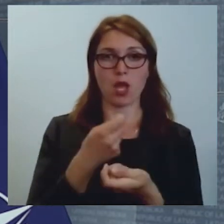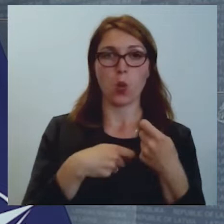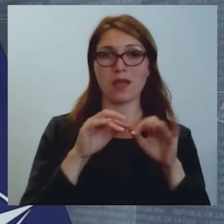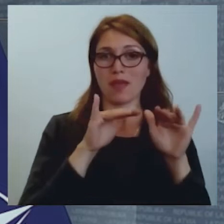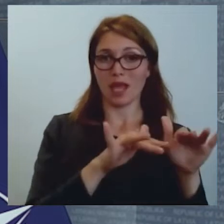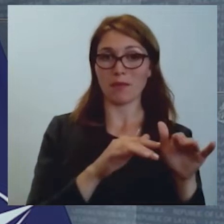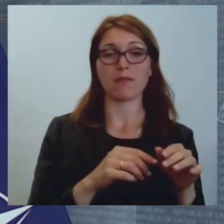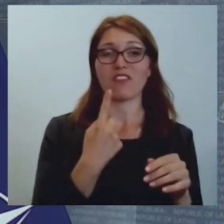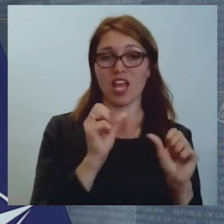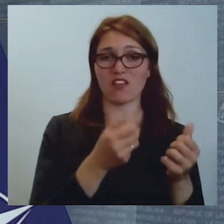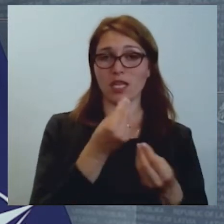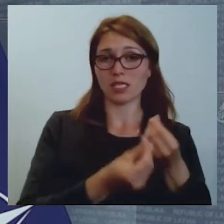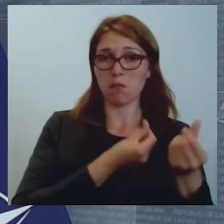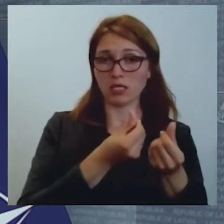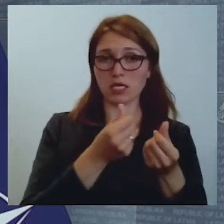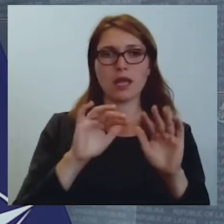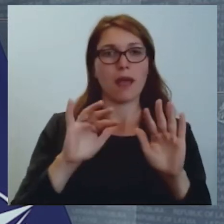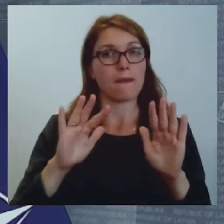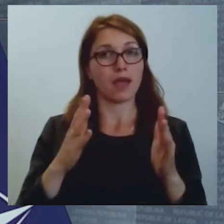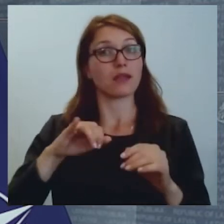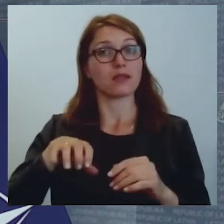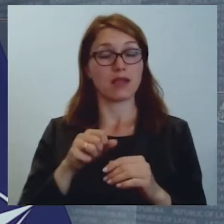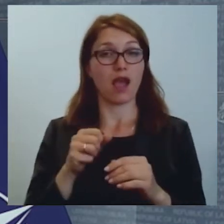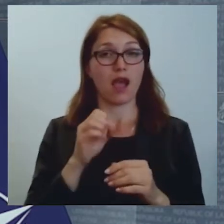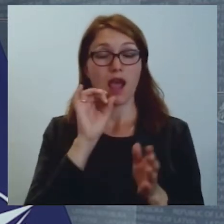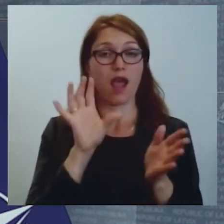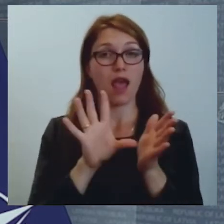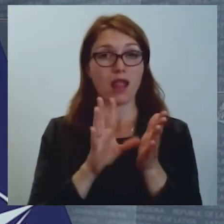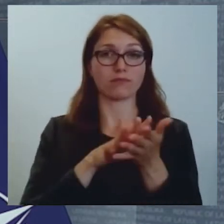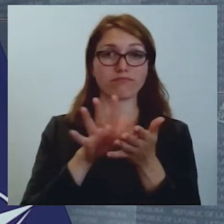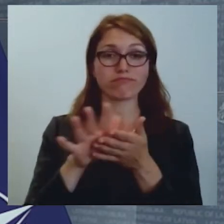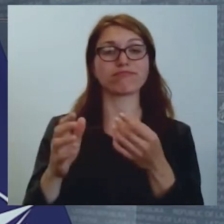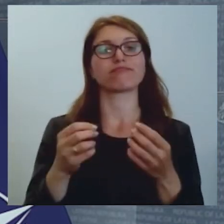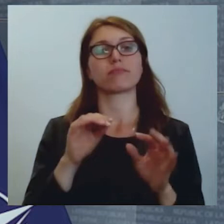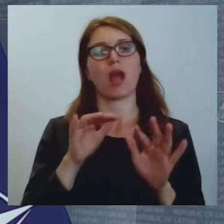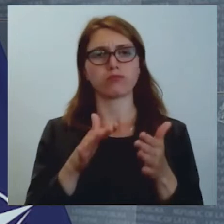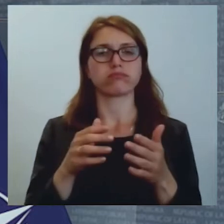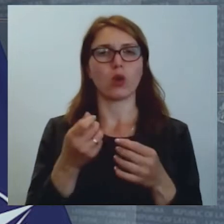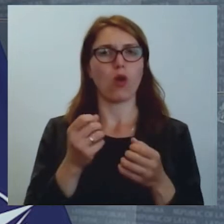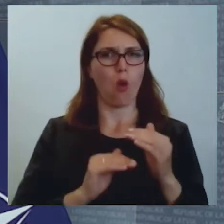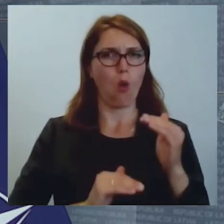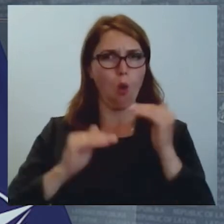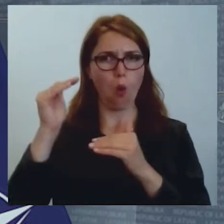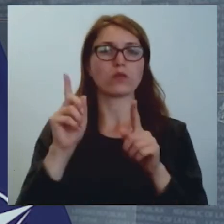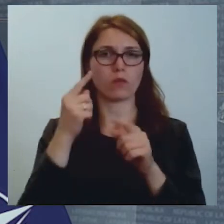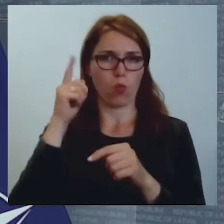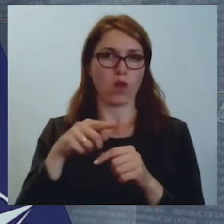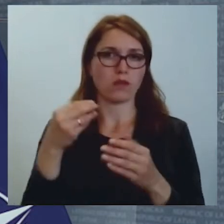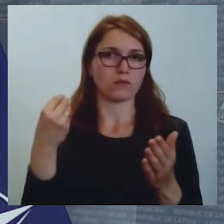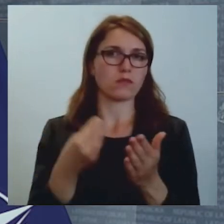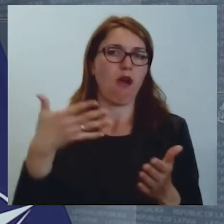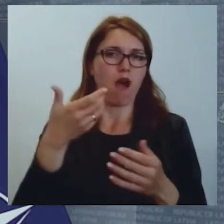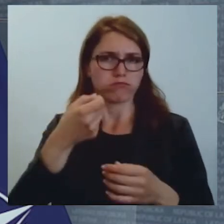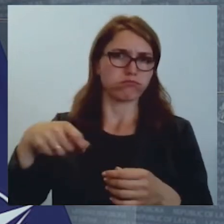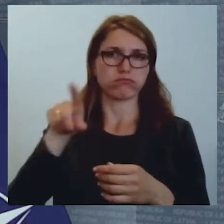izmaksas, bet ja šī energo ietilpība ir augsta, protams, šis sadādzinājums ir ļoti liels. Līdz ar to,